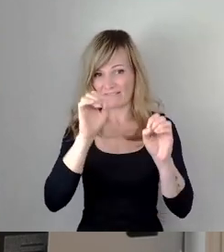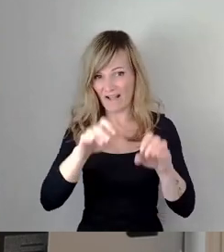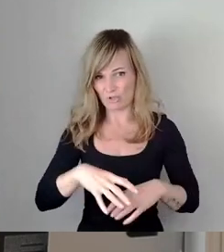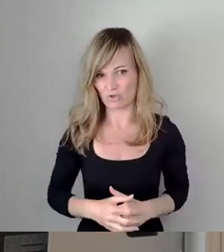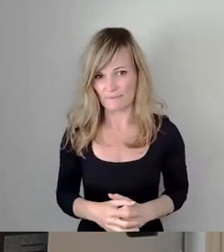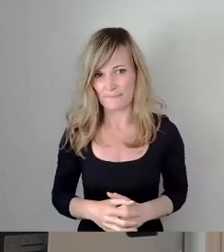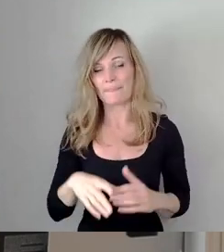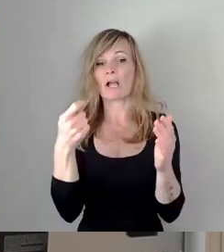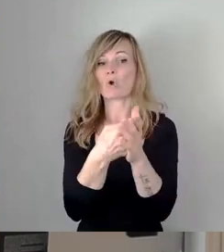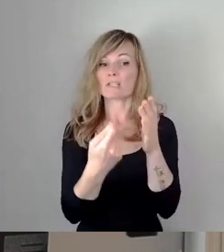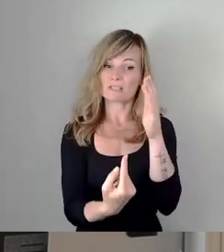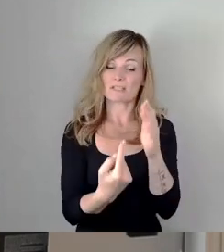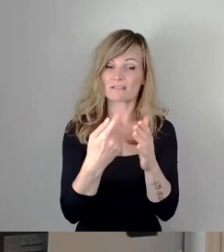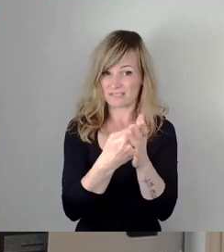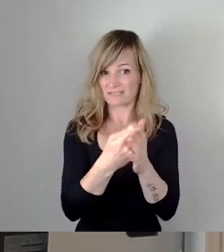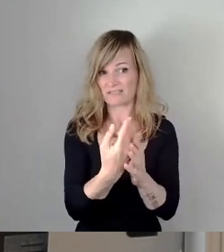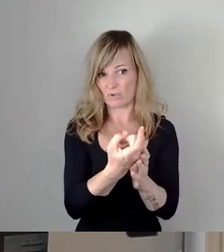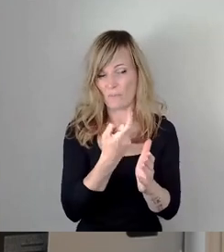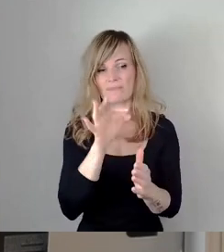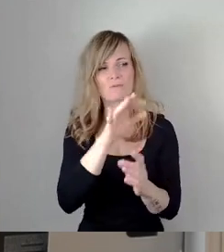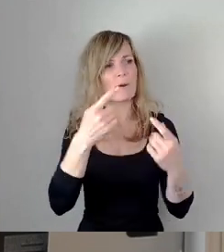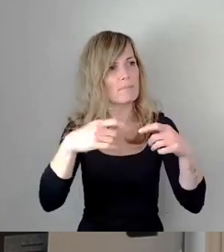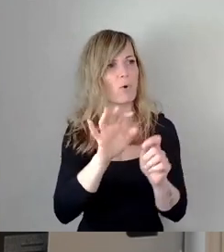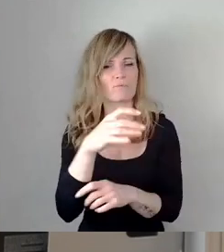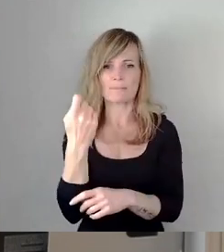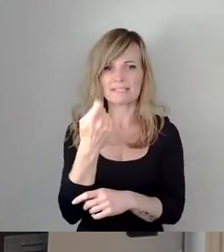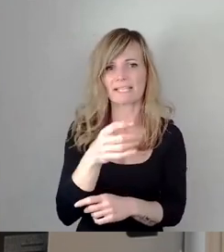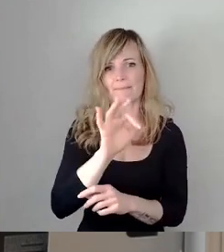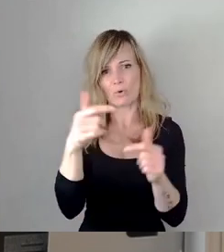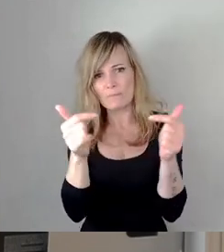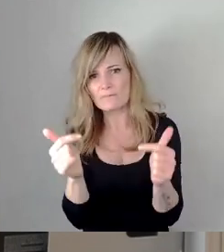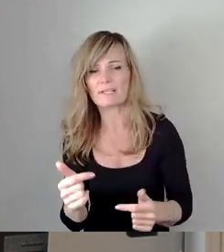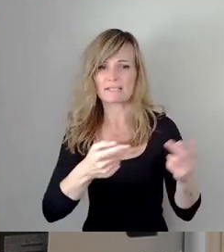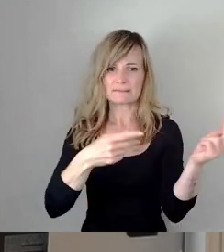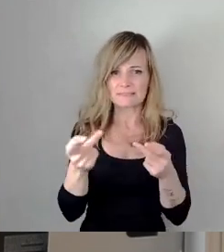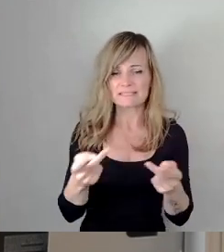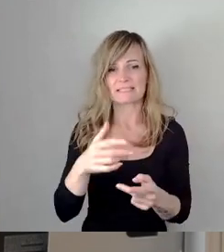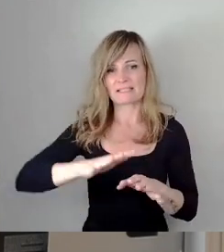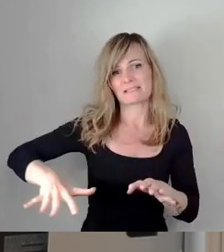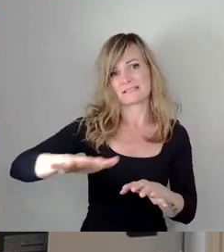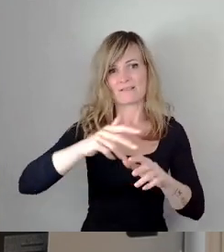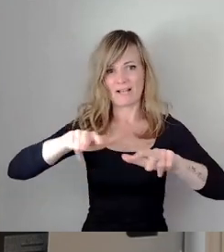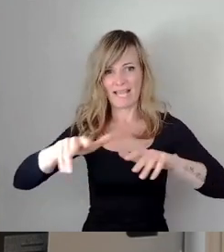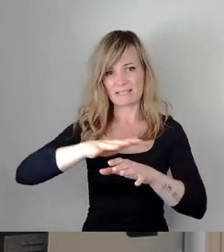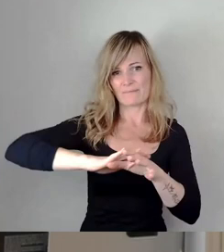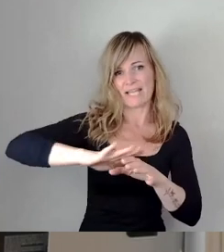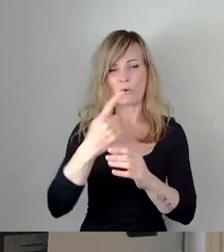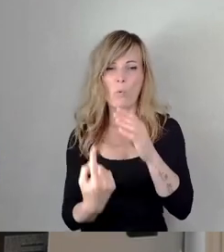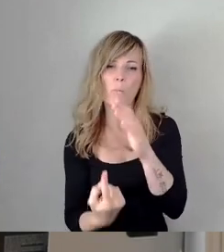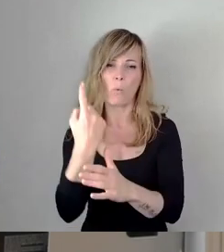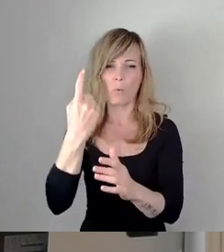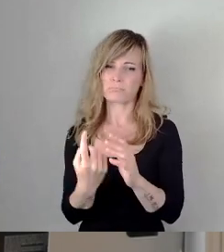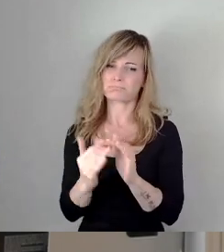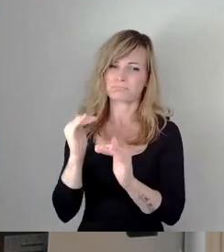Kosten, die entstehen werden für den Bau, für den Betrieb, für die Unterhaltung dieser großen Verkehrsflächen wird eine große Hypothek für die Zukunft sein.